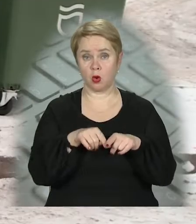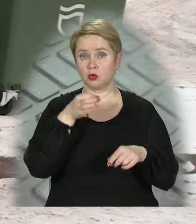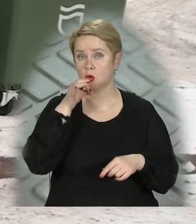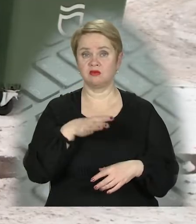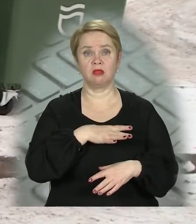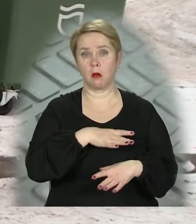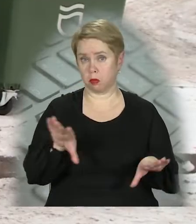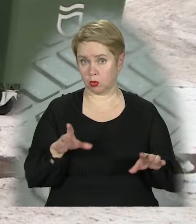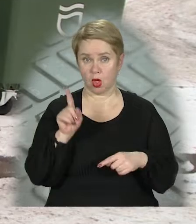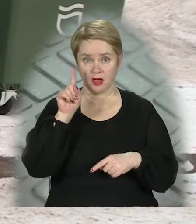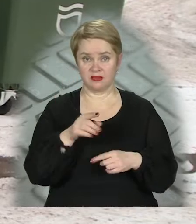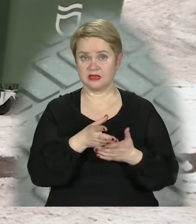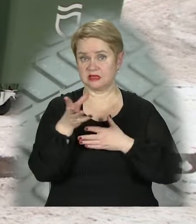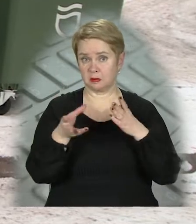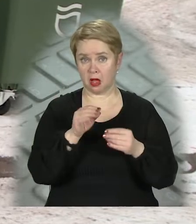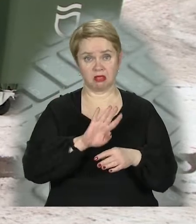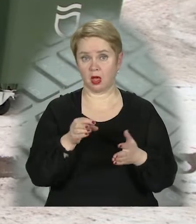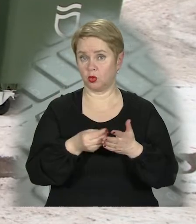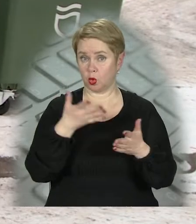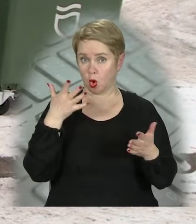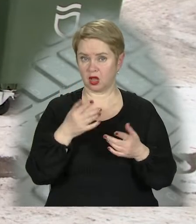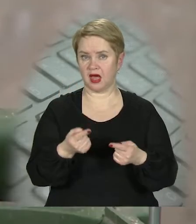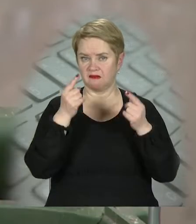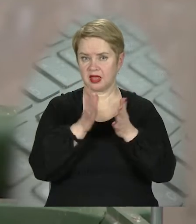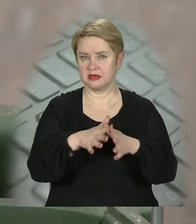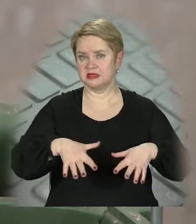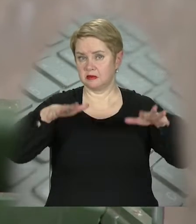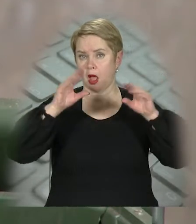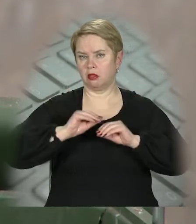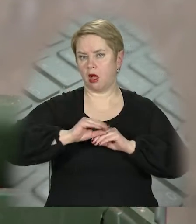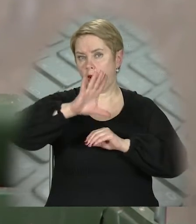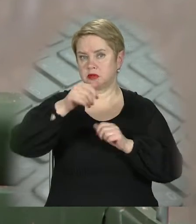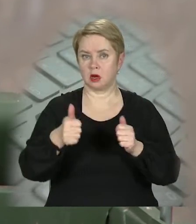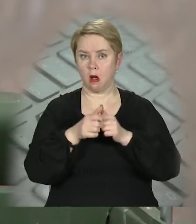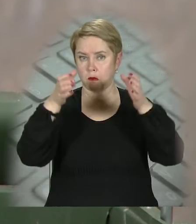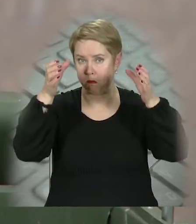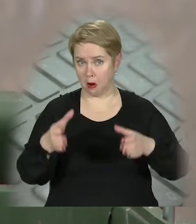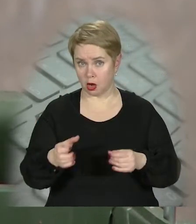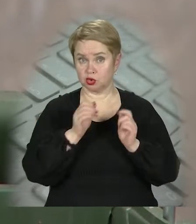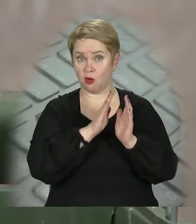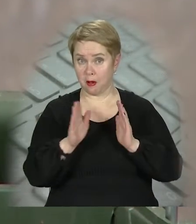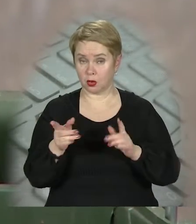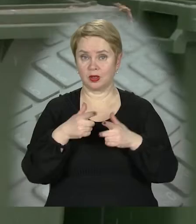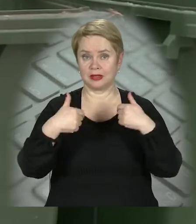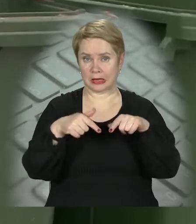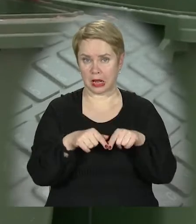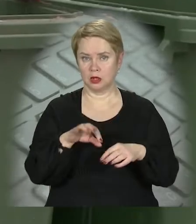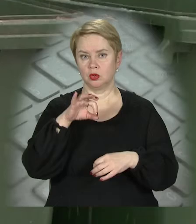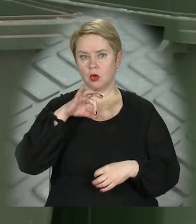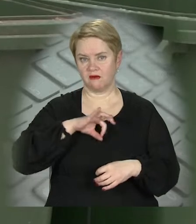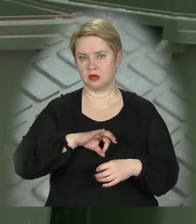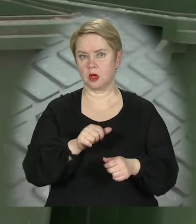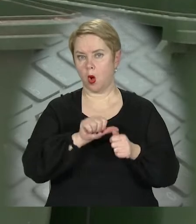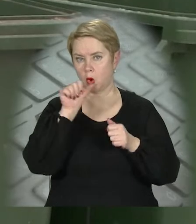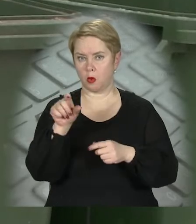дозволу не було. Втім, і сплачували недорого. Та велике сміття накопичувалося біля баків. Щоб впорядкувати ділянку, доводилося